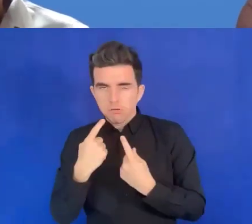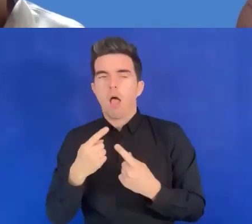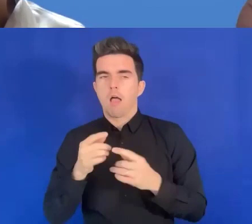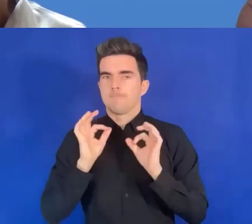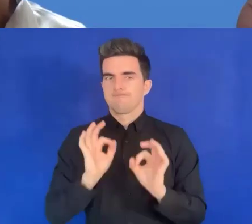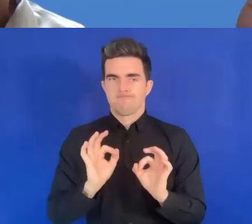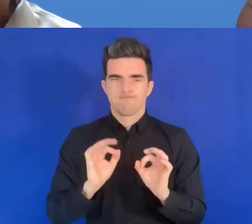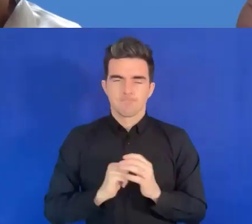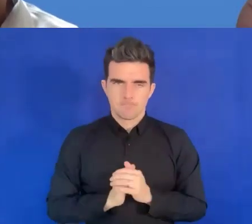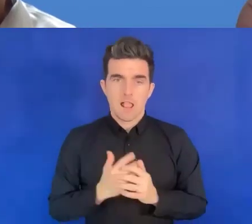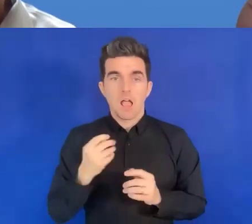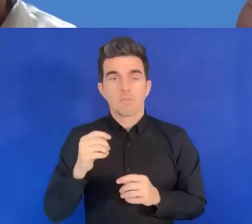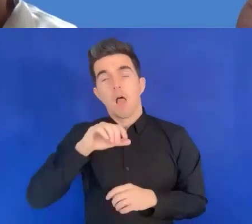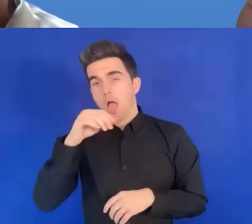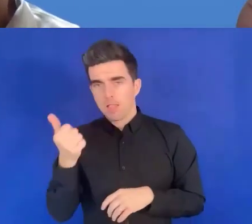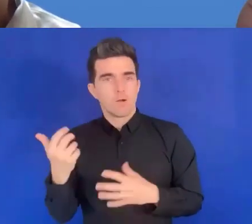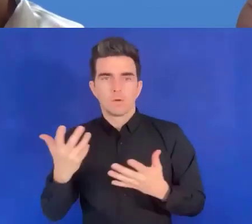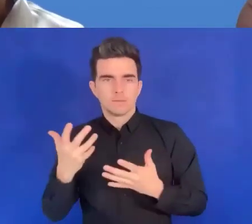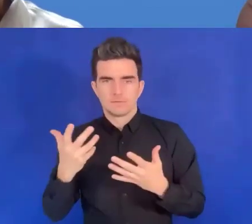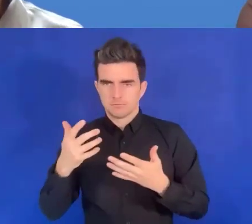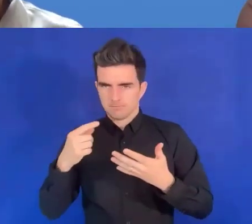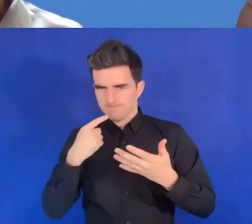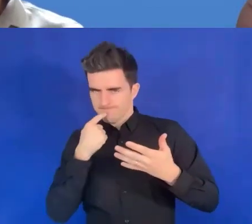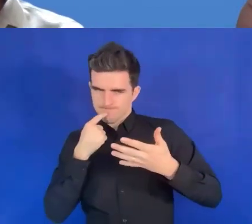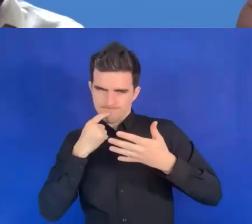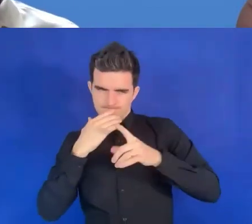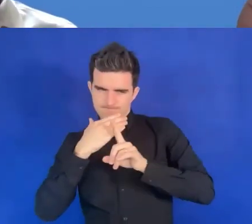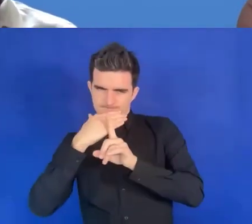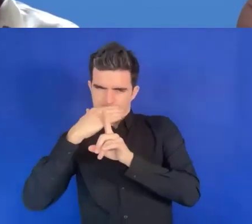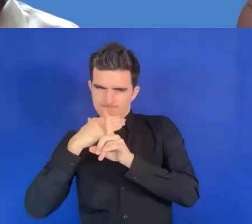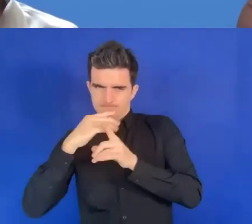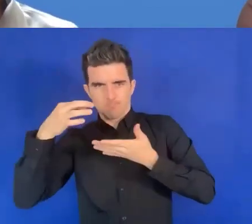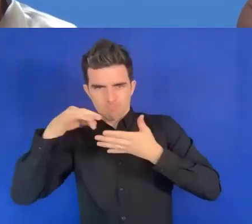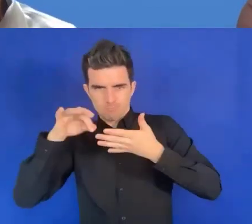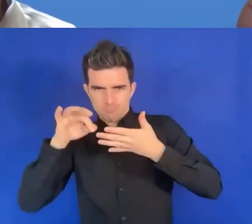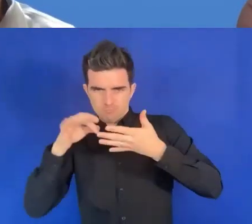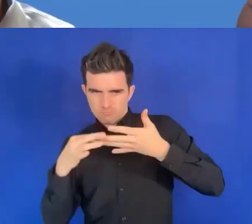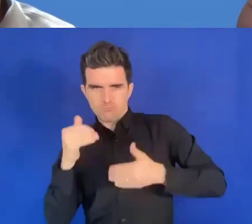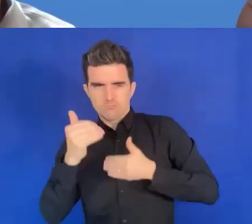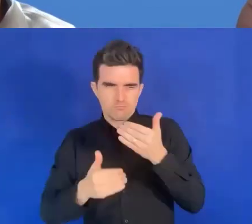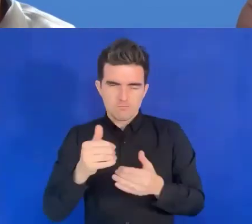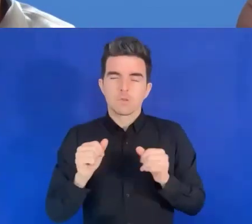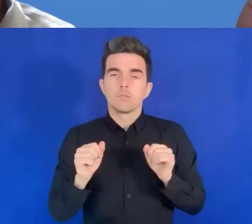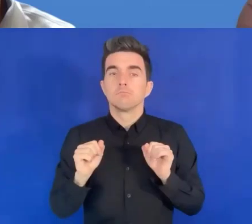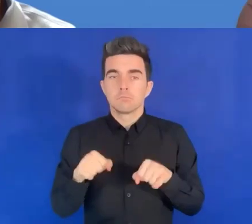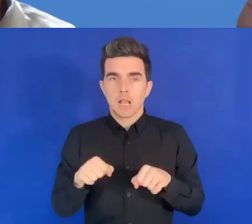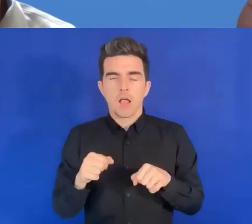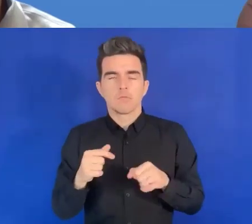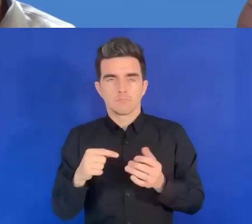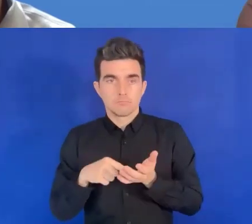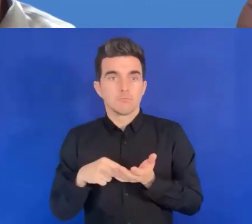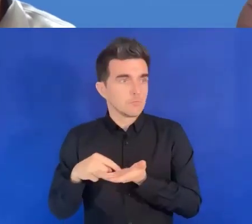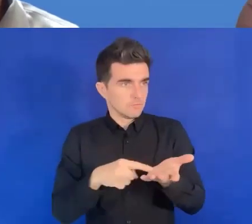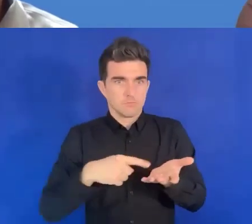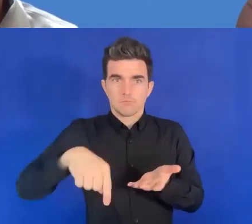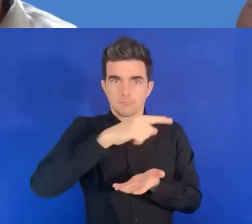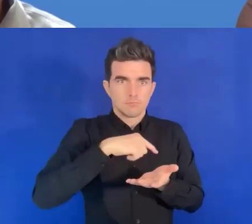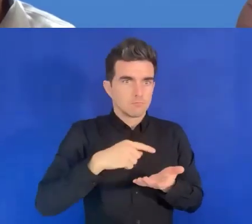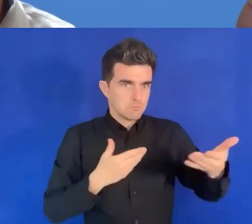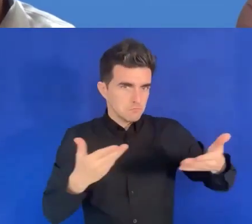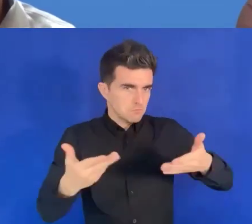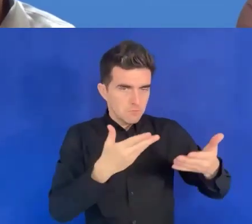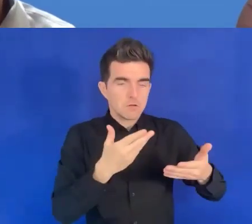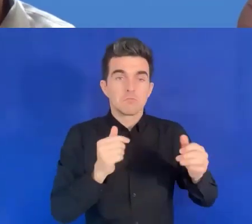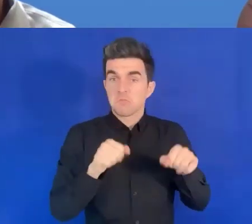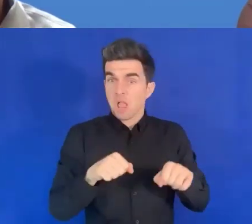notation et de partager avec le groupe. Vous pouvez partager cela à travers les adresses e-mails et